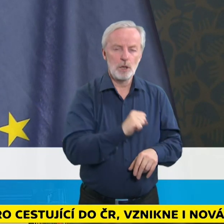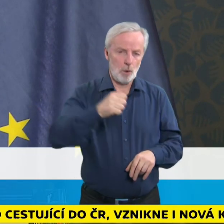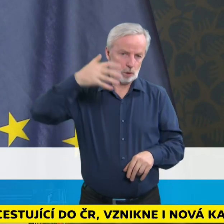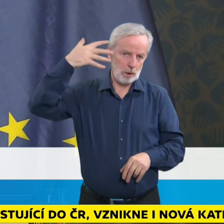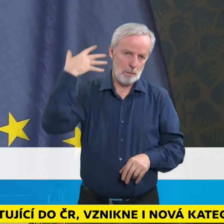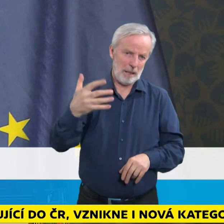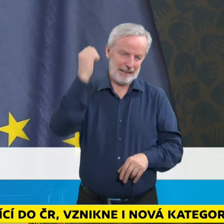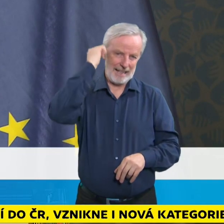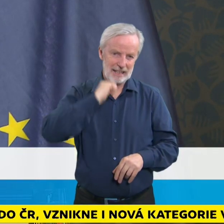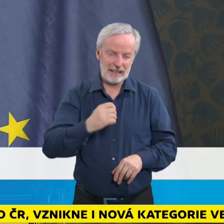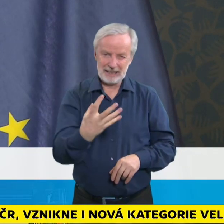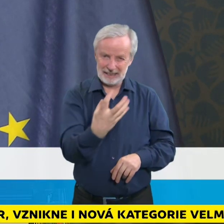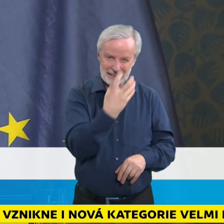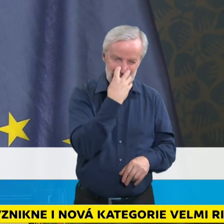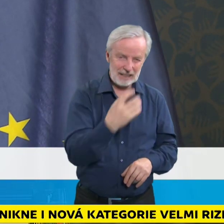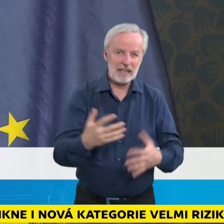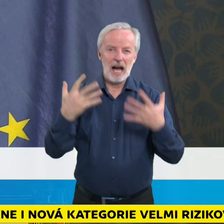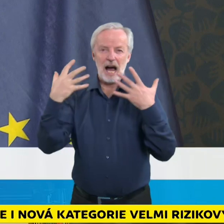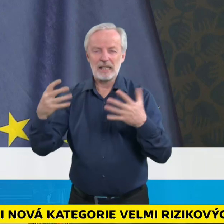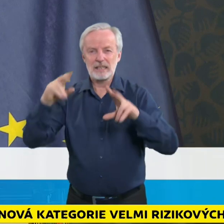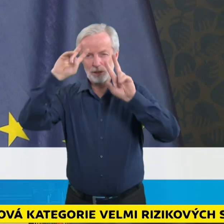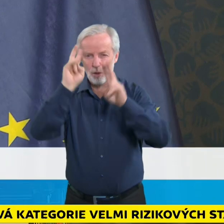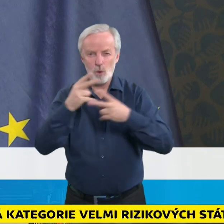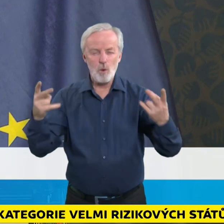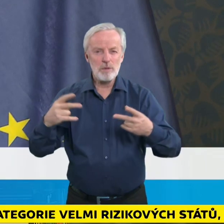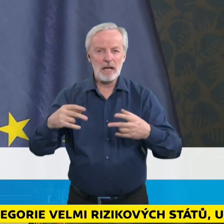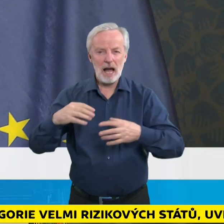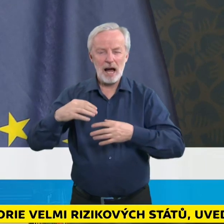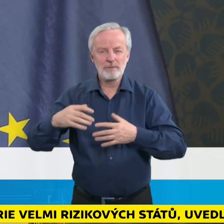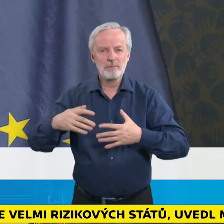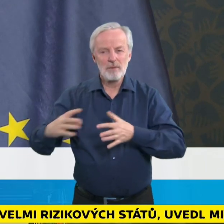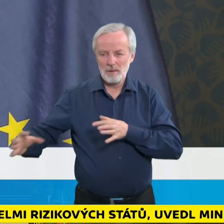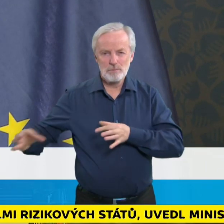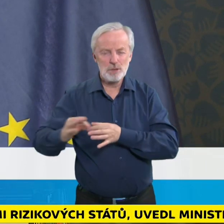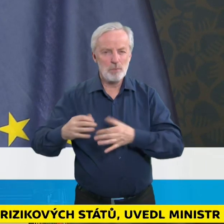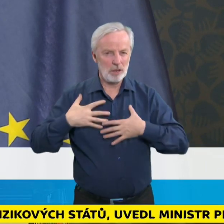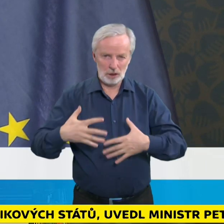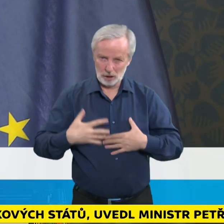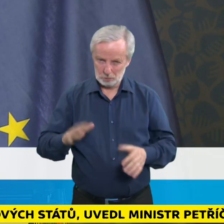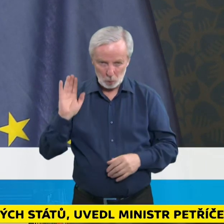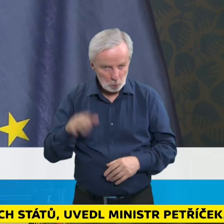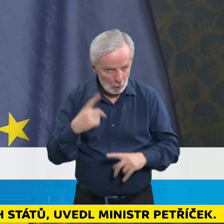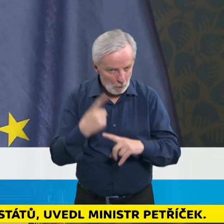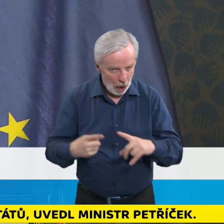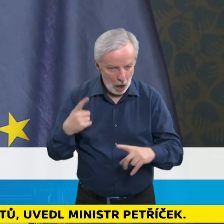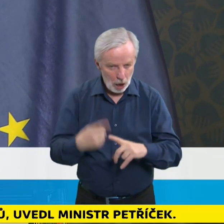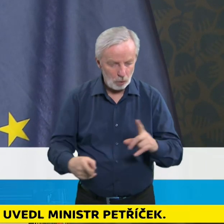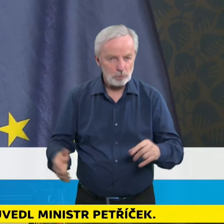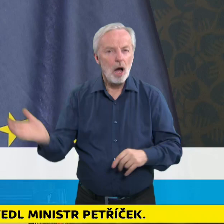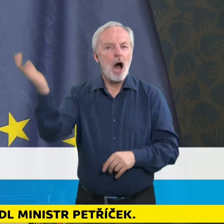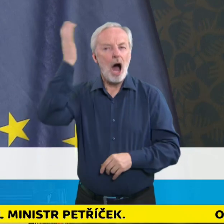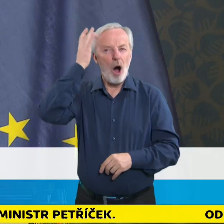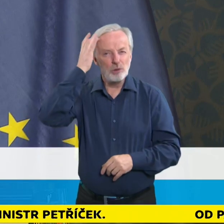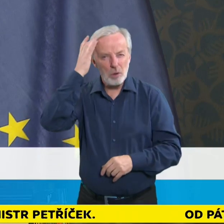asi 10 s umělou plicní ventilací, což jsou čísla, která nejsou příliš velká. A kolegové vyhodnotili její další provoz jako